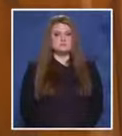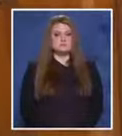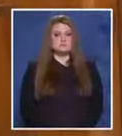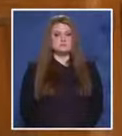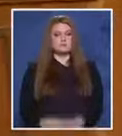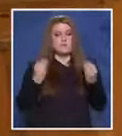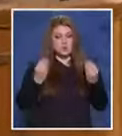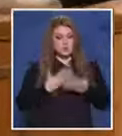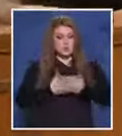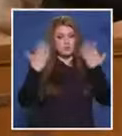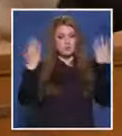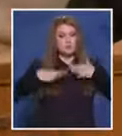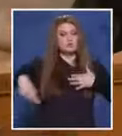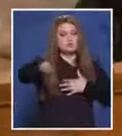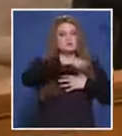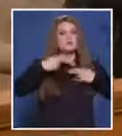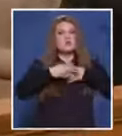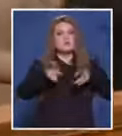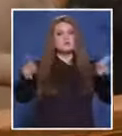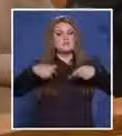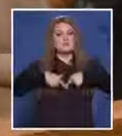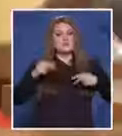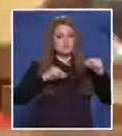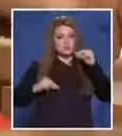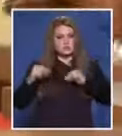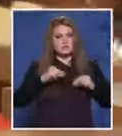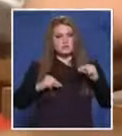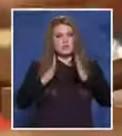Добро утро на всички. Откривам съдебното заседание. Моля, седнете.